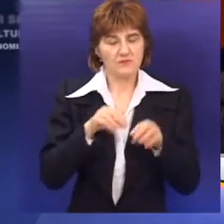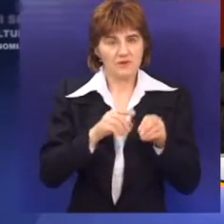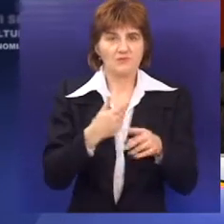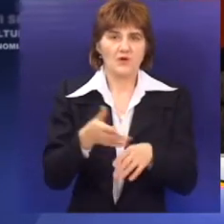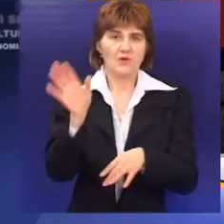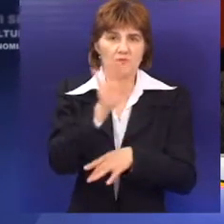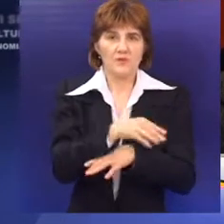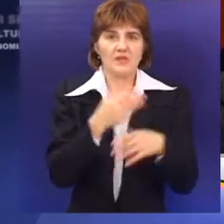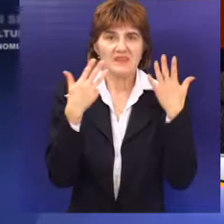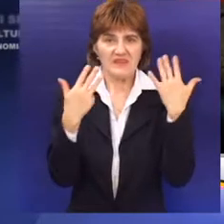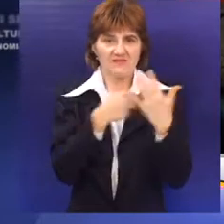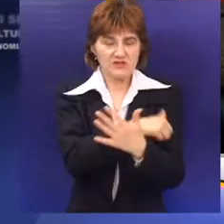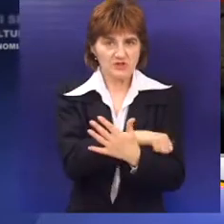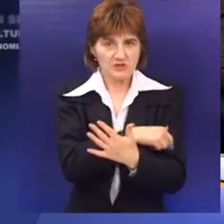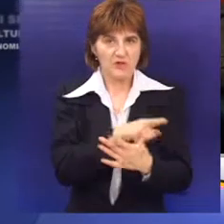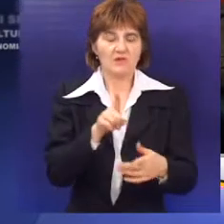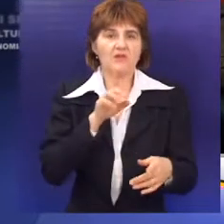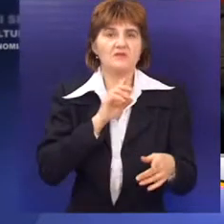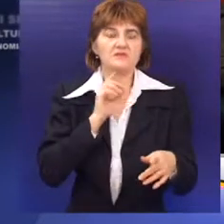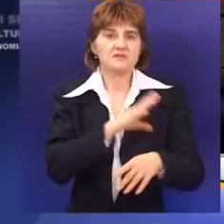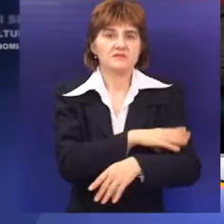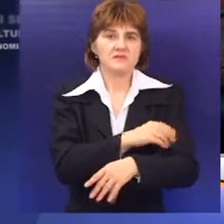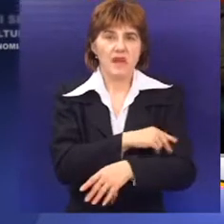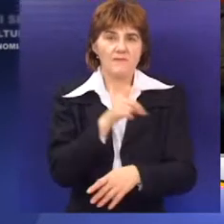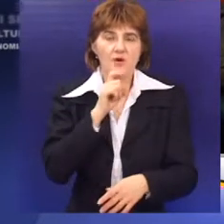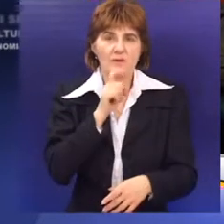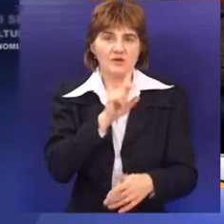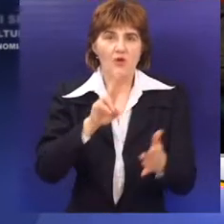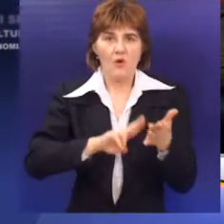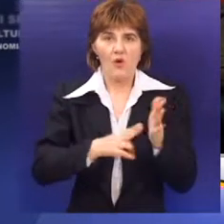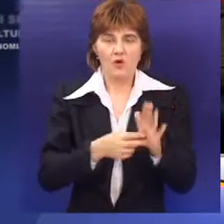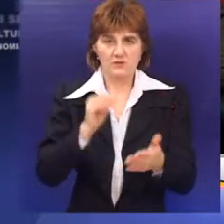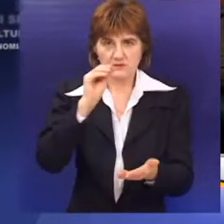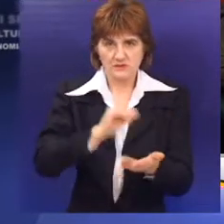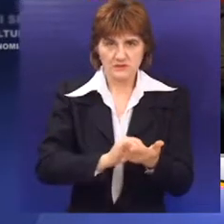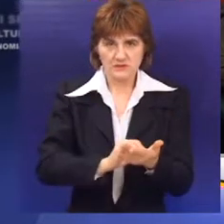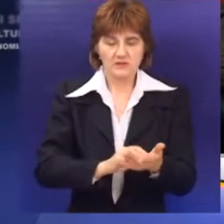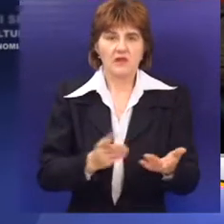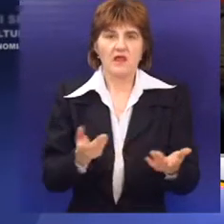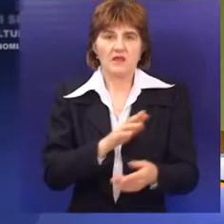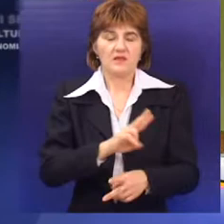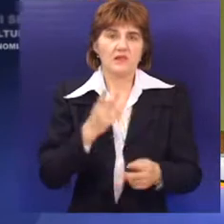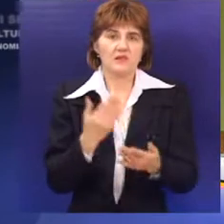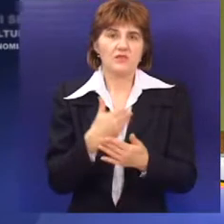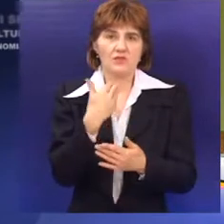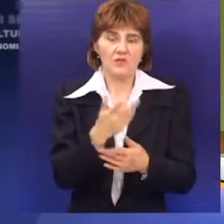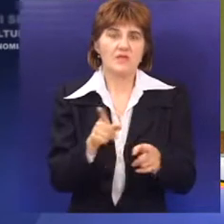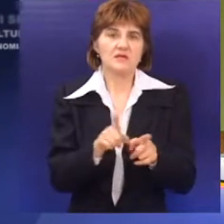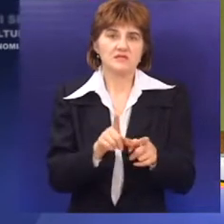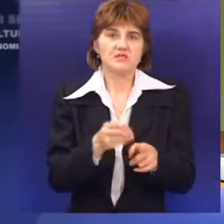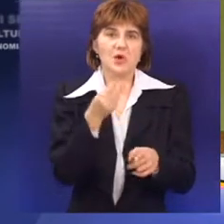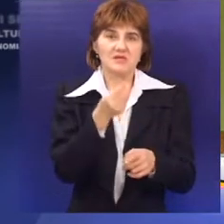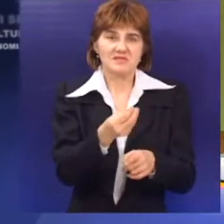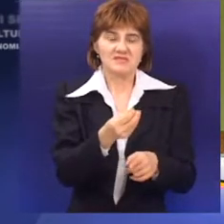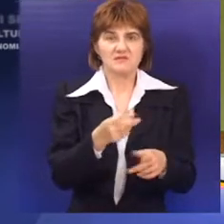90. godina i koji podrazumeva da se mađarski jezik ne ocenjuje u odeljenjima na srpskom nastavnom jeziku, kao i da se srpski